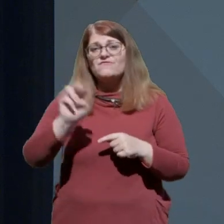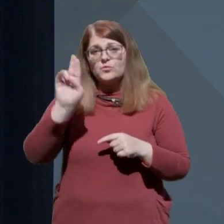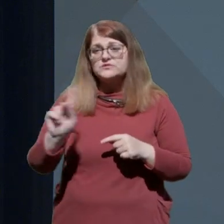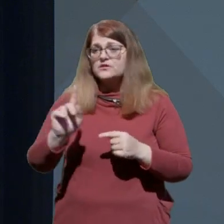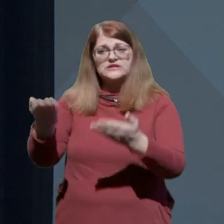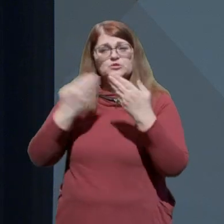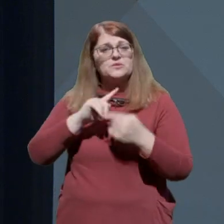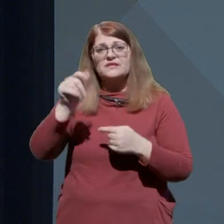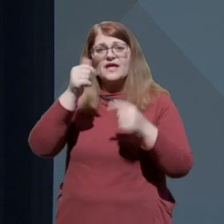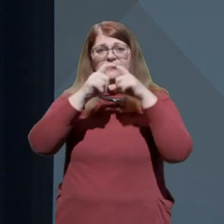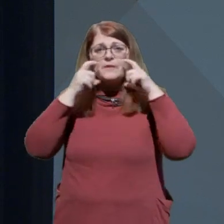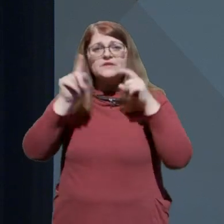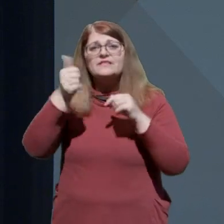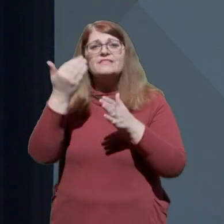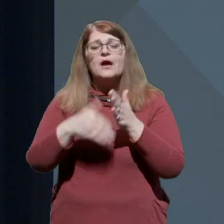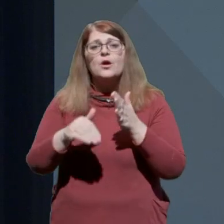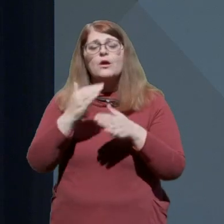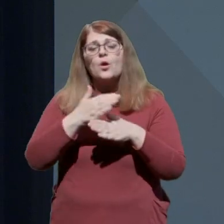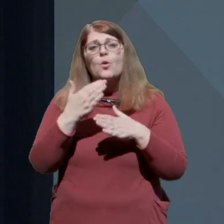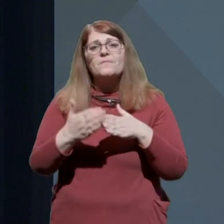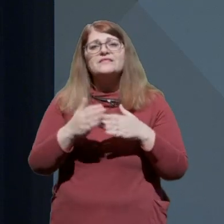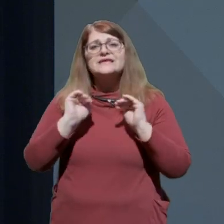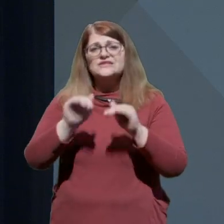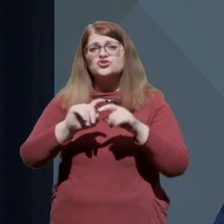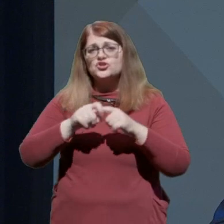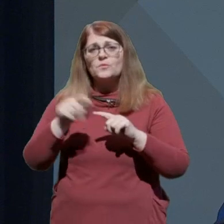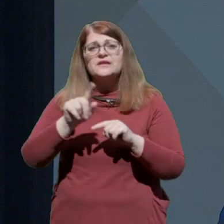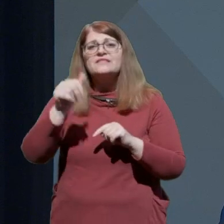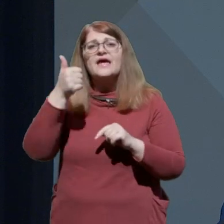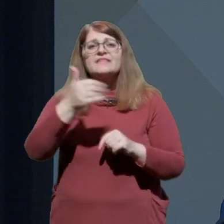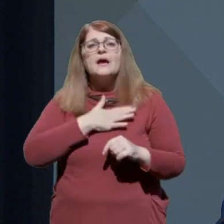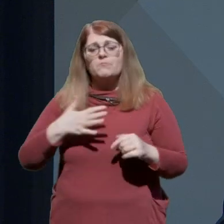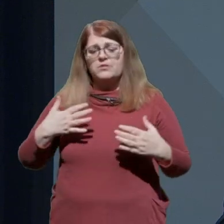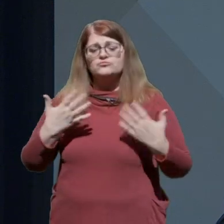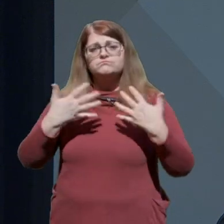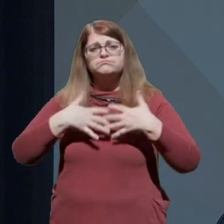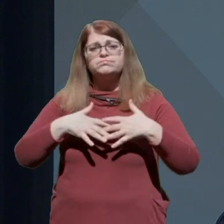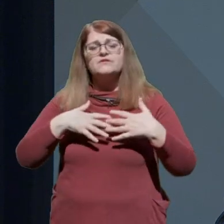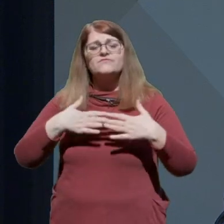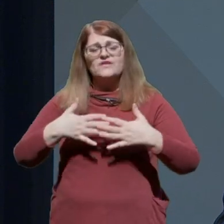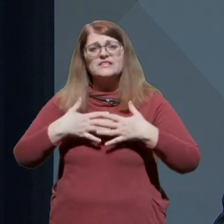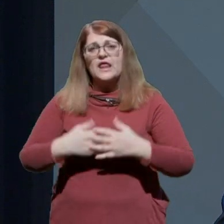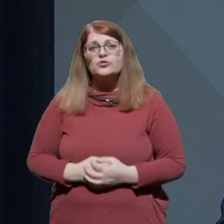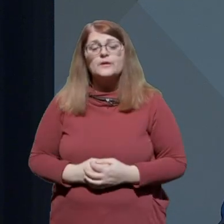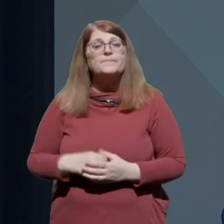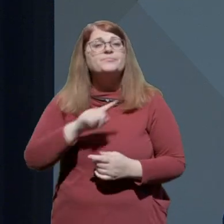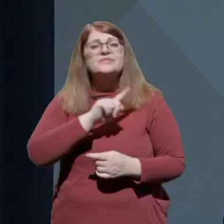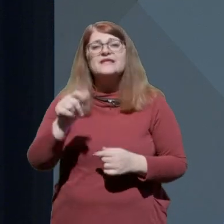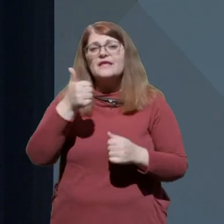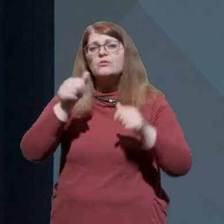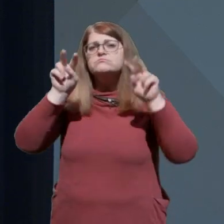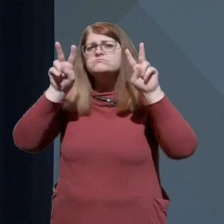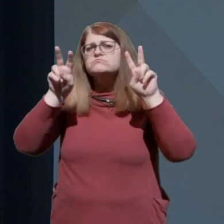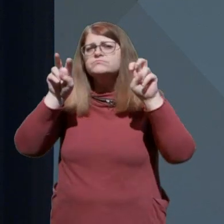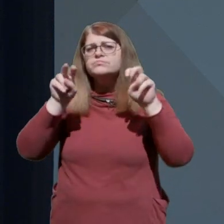ene maske, ni te enega kosa zaščitne opreme, ni te enega pljučnega ventilatorja. Ni te eno tako imenovano